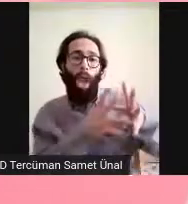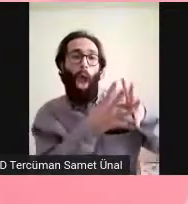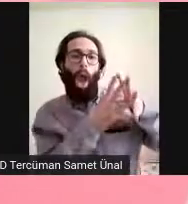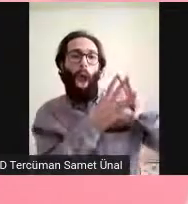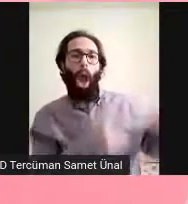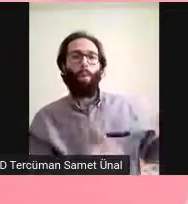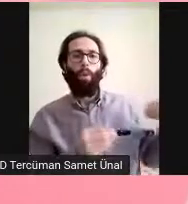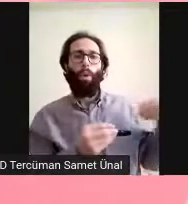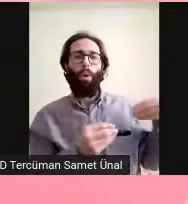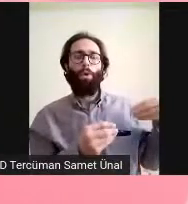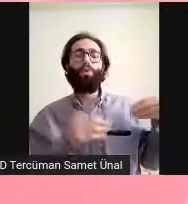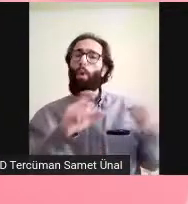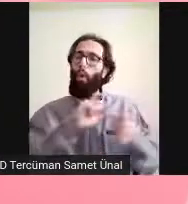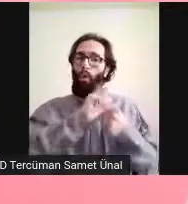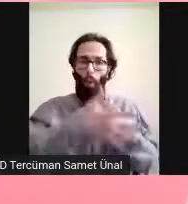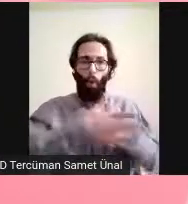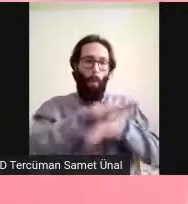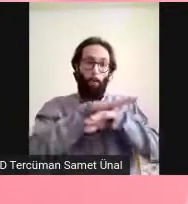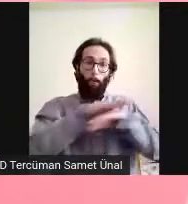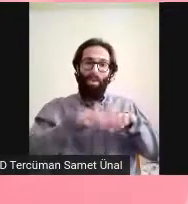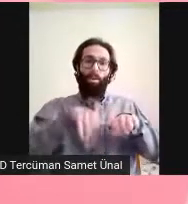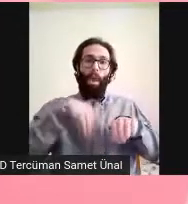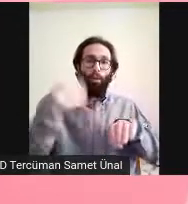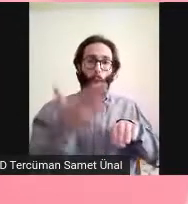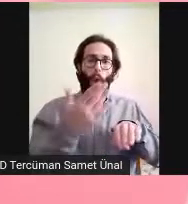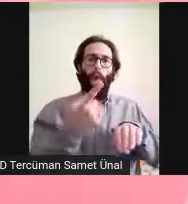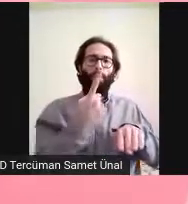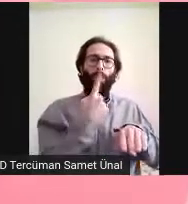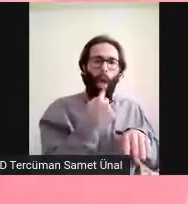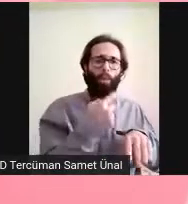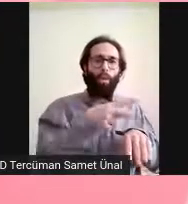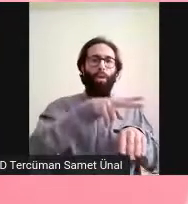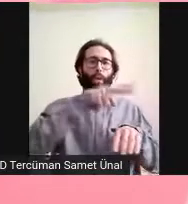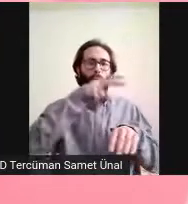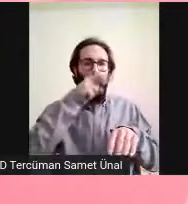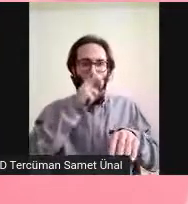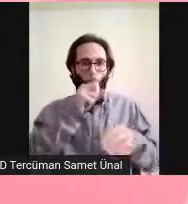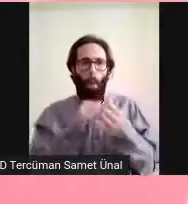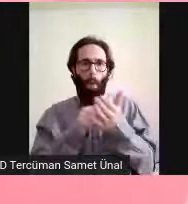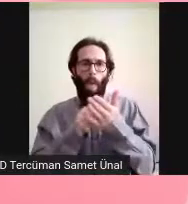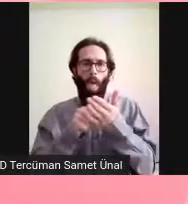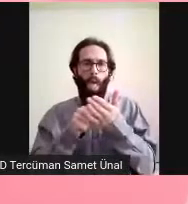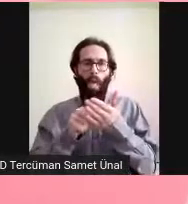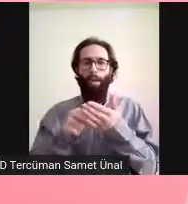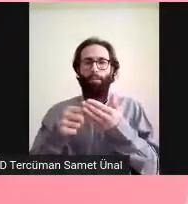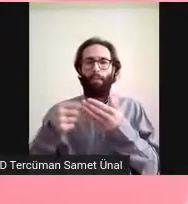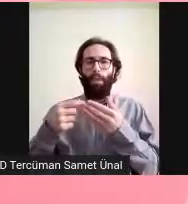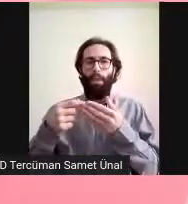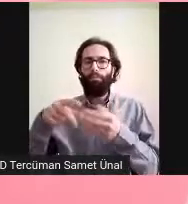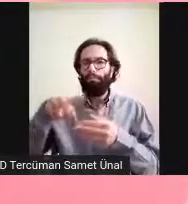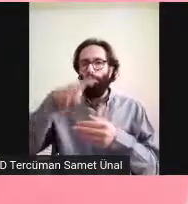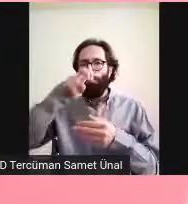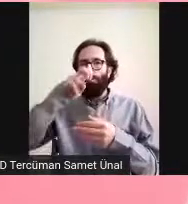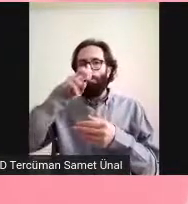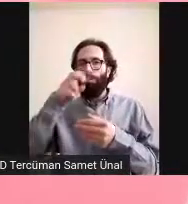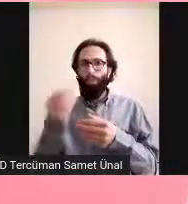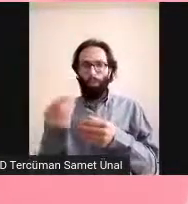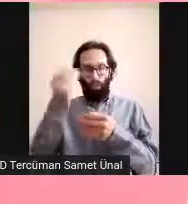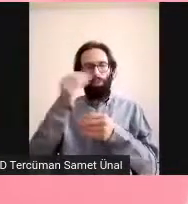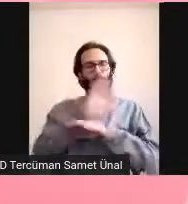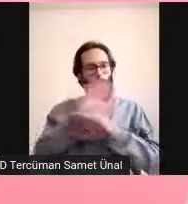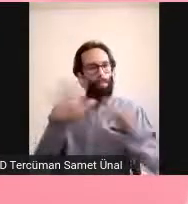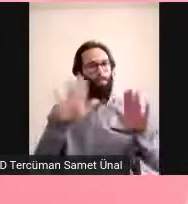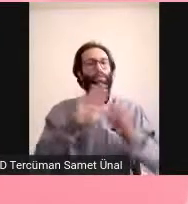insanlara. Ama bazılarına gelmiyor geri. Ve bunun çok ciddi sonuçları var. Yani